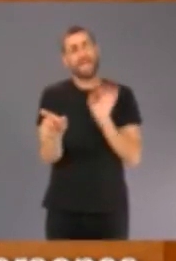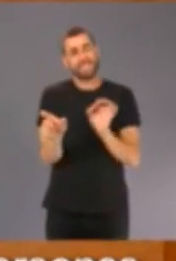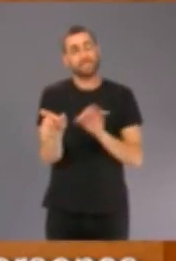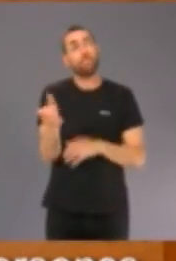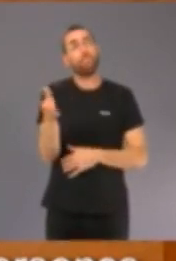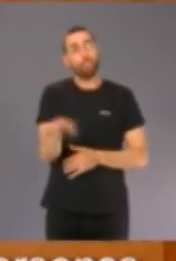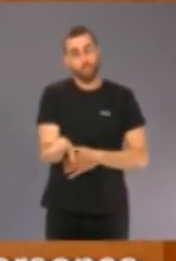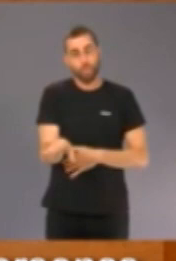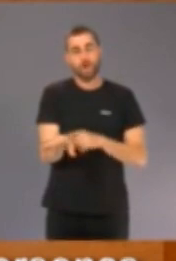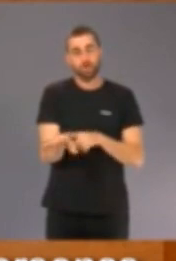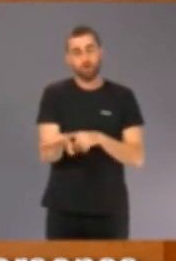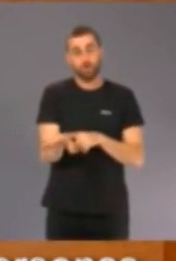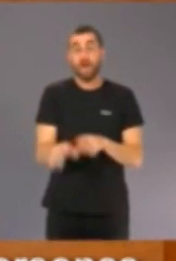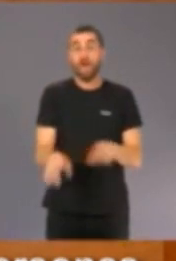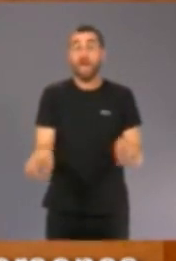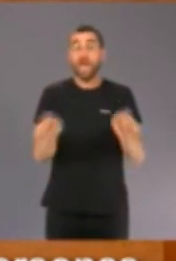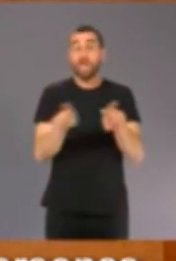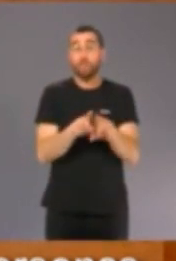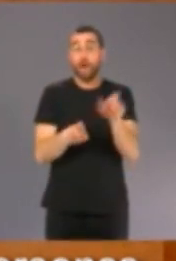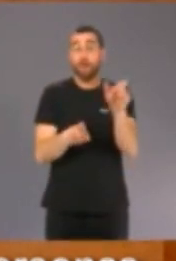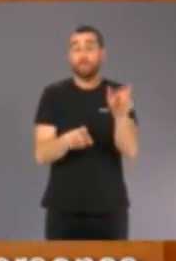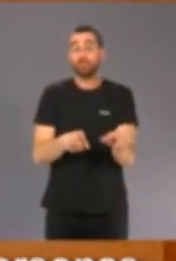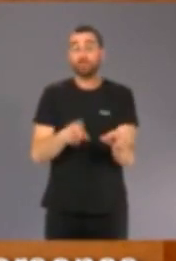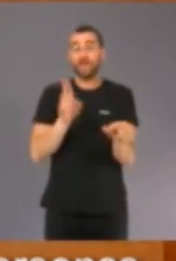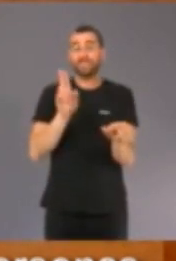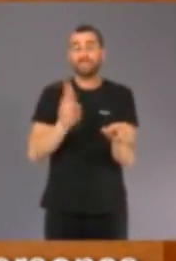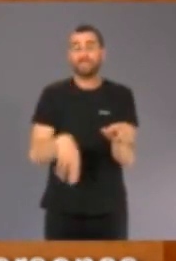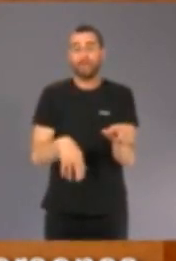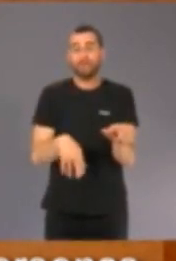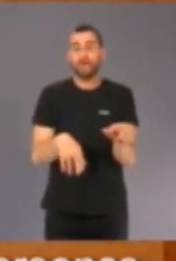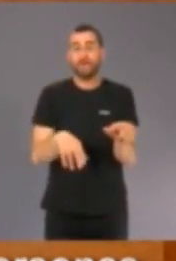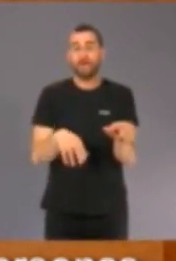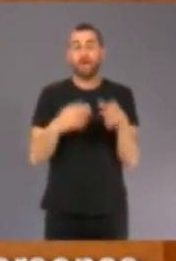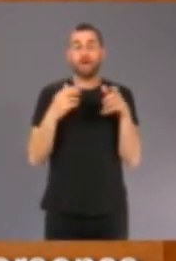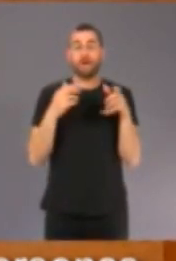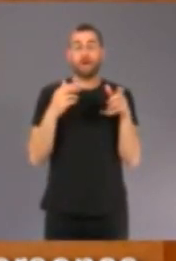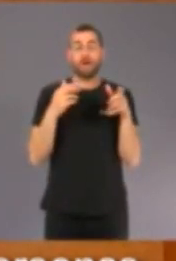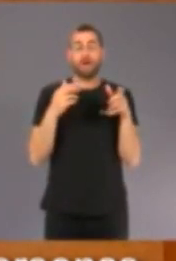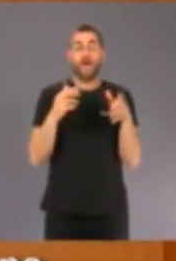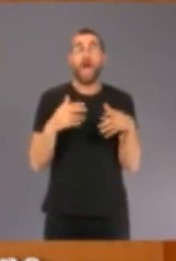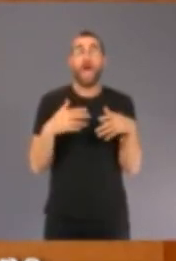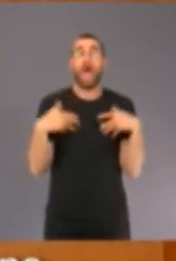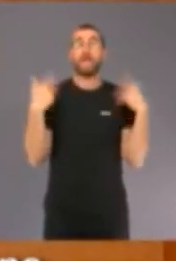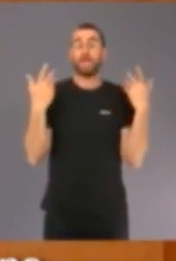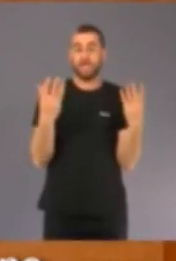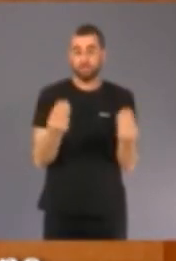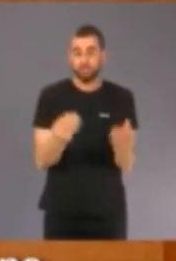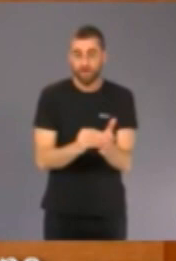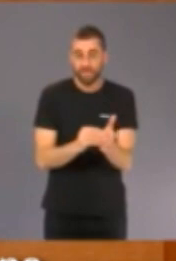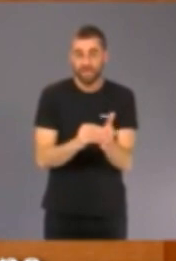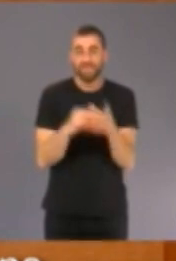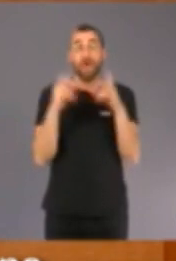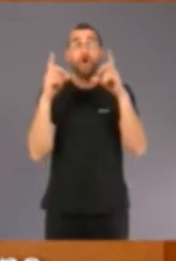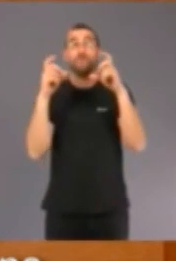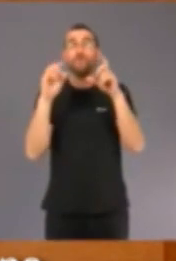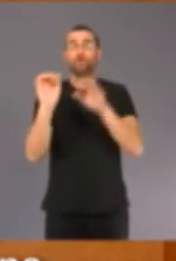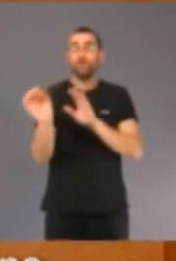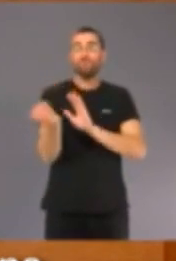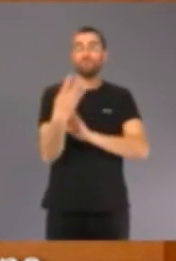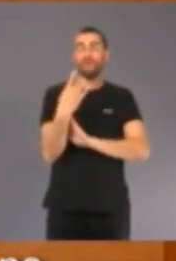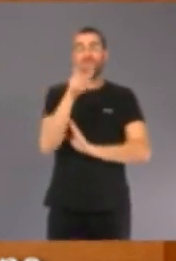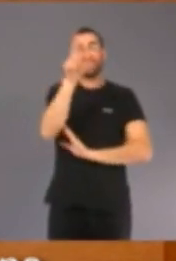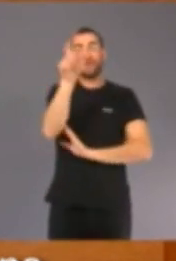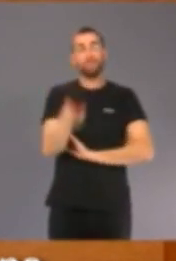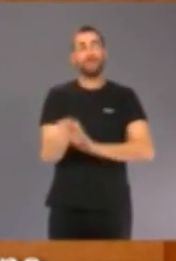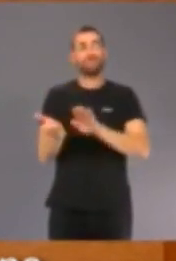han mort, igual que són persones les alegries que ens duem moltes voltes quan ens envien una foto d'una